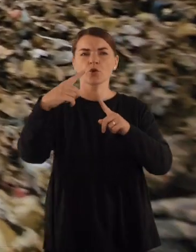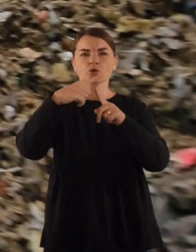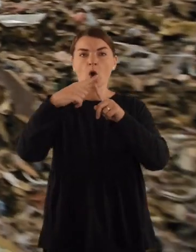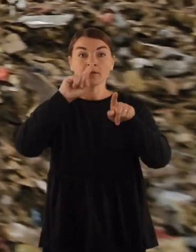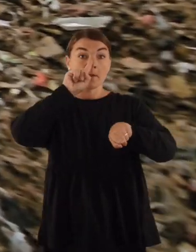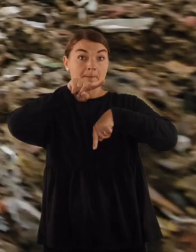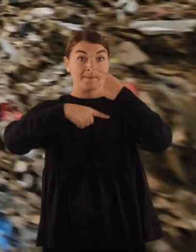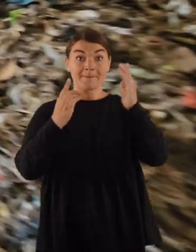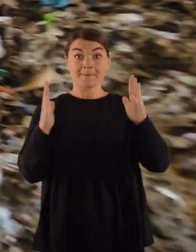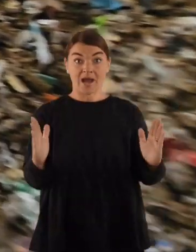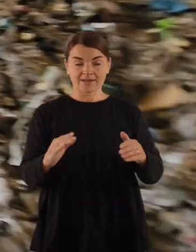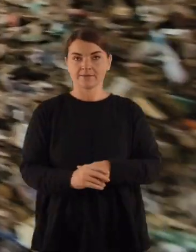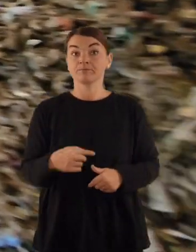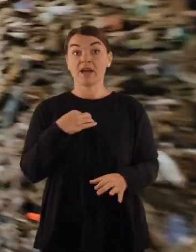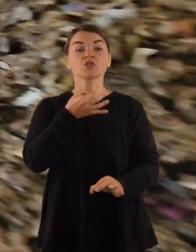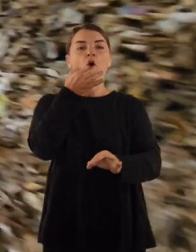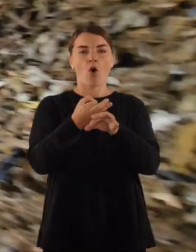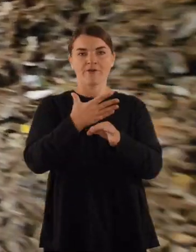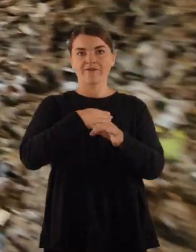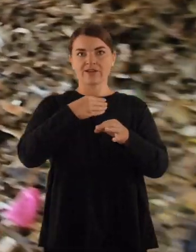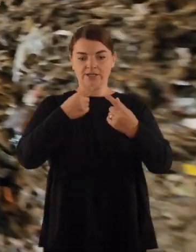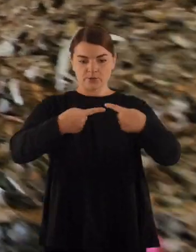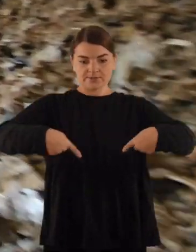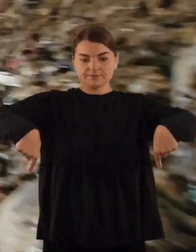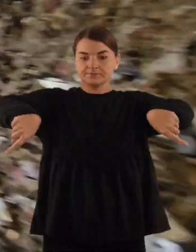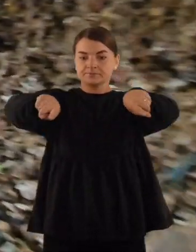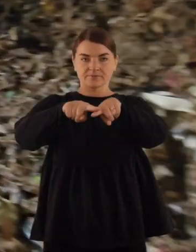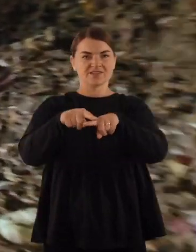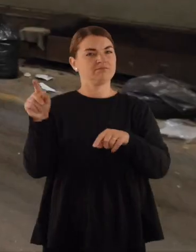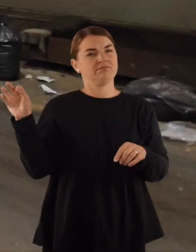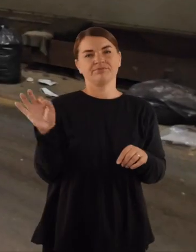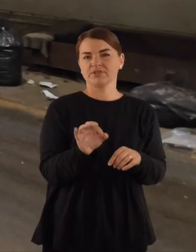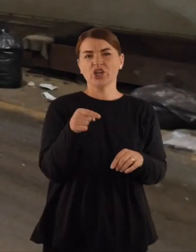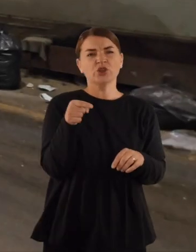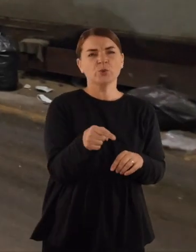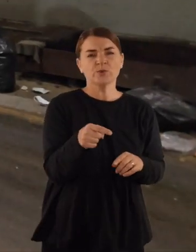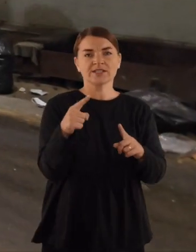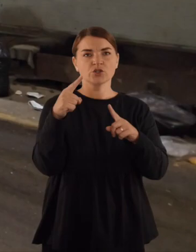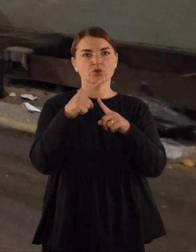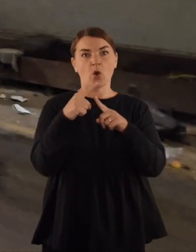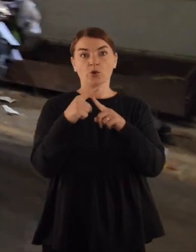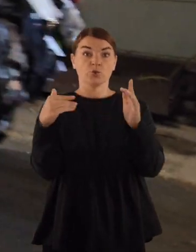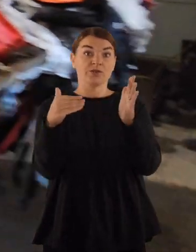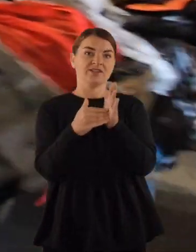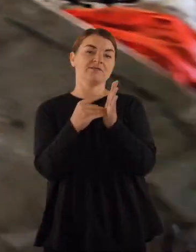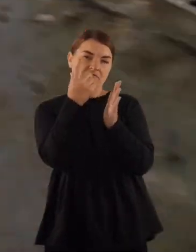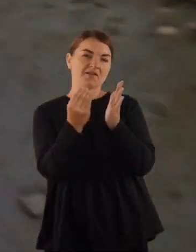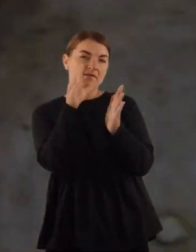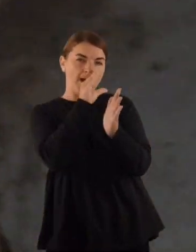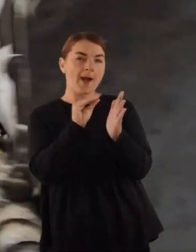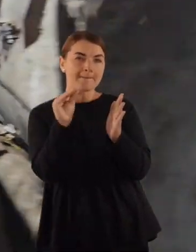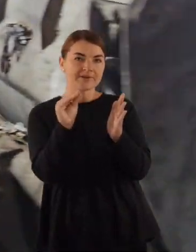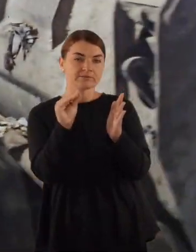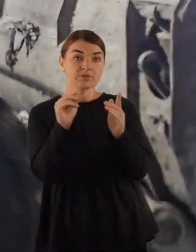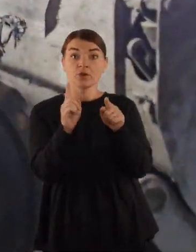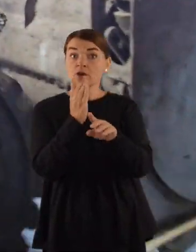per metus, kadangi mūsų gamykla yra atsakingų žvilniaus apskritė visą, tai dažniausiai yra ir iki tūkstančių tonų atliekų per vieną dieną. Jos